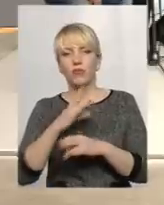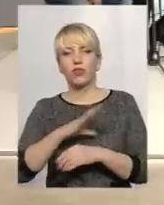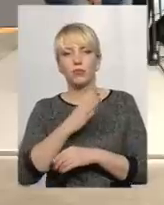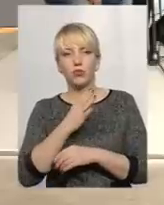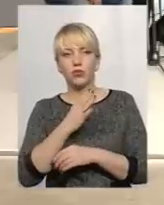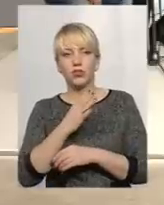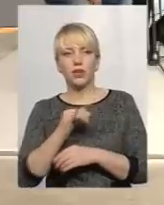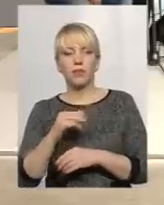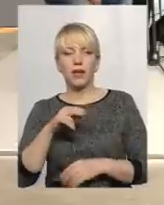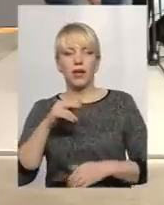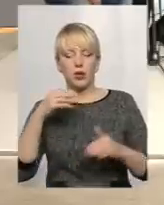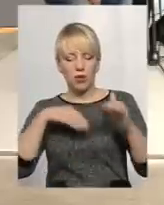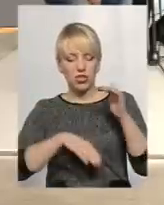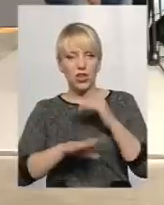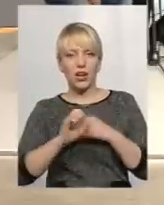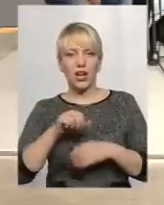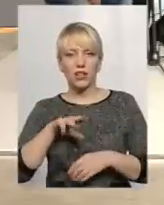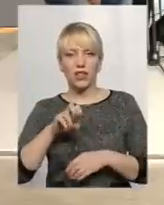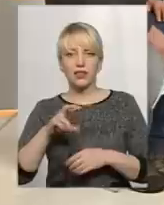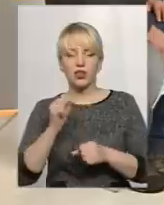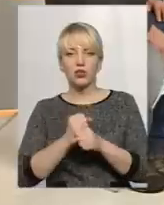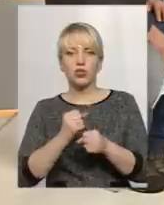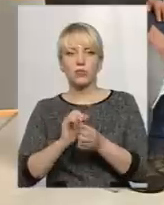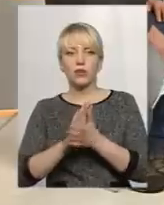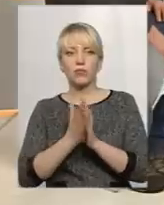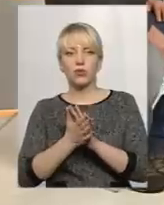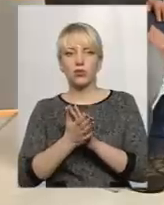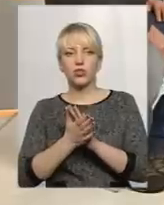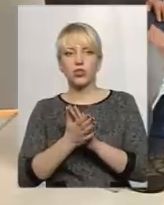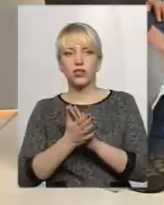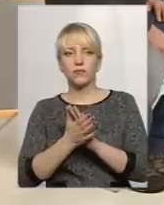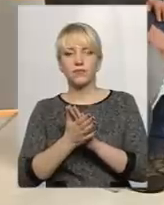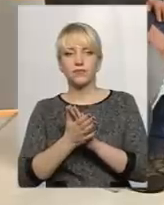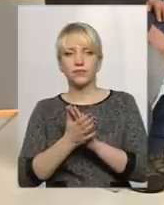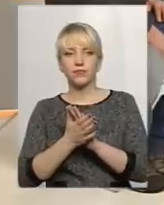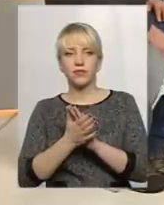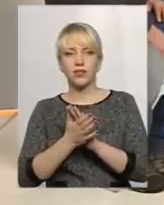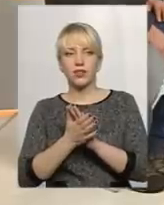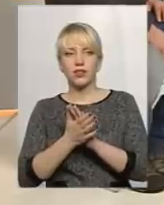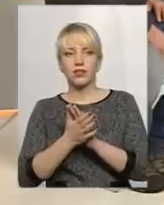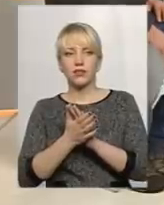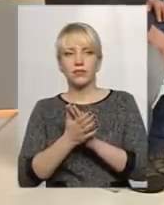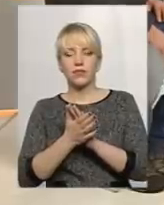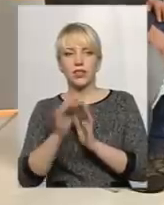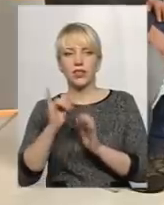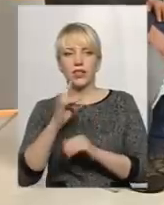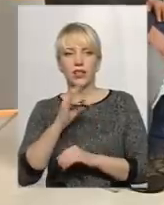печальна Атлантида? Розроблення положення і рекреаційна діяльність на даному об'єкту.